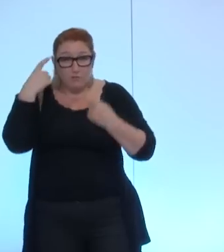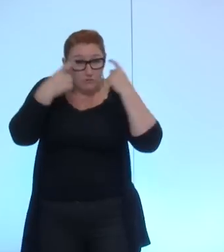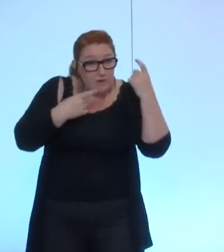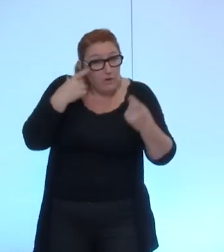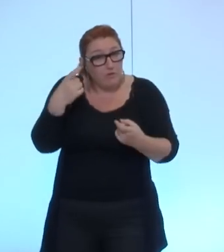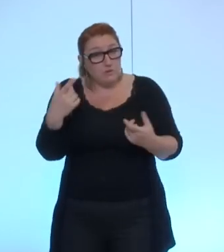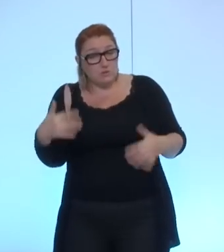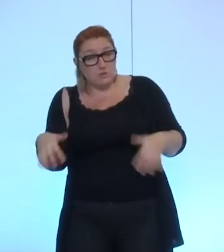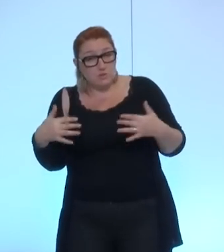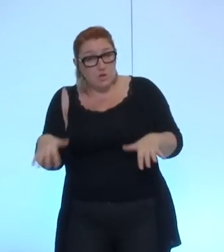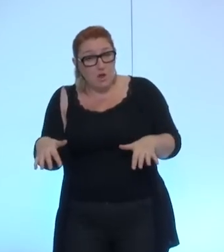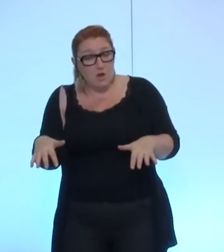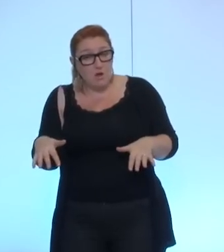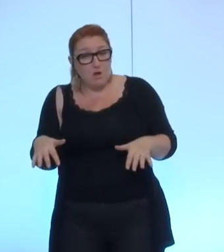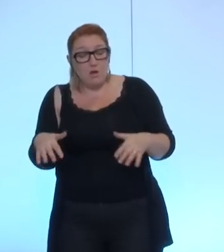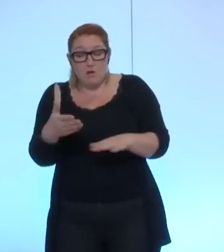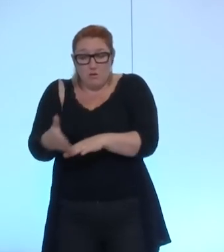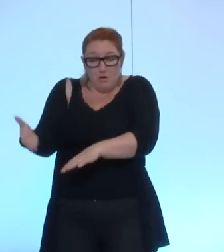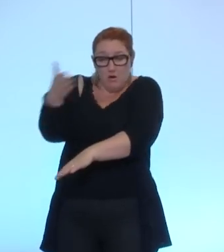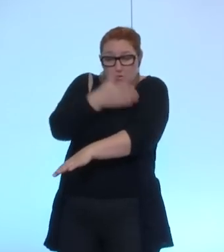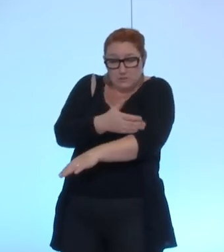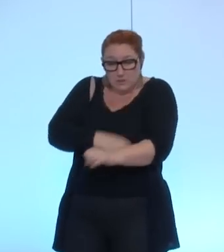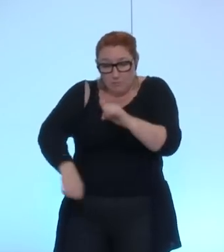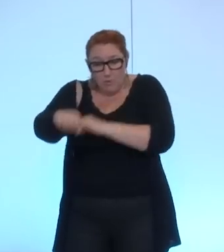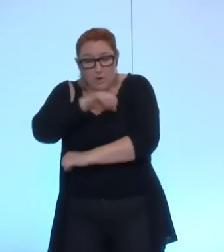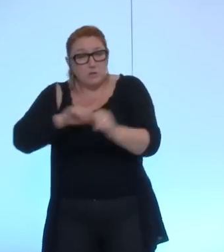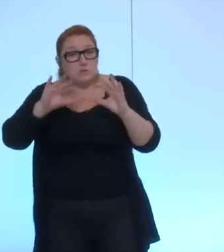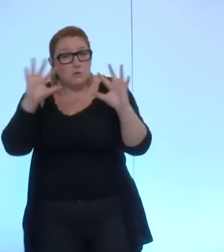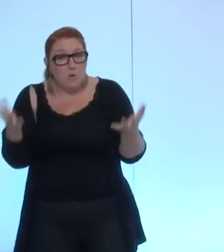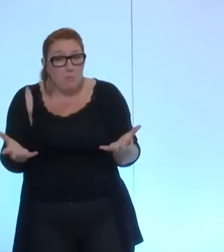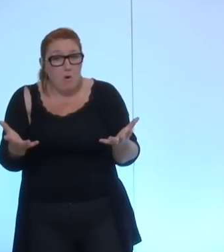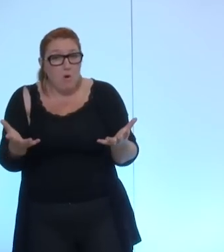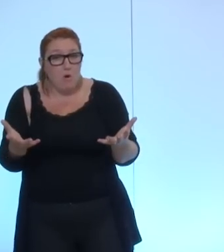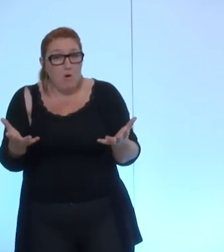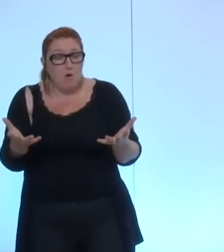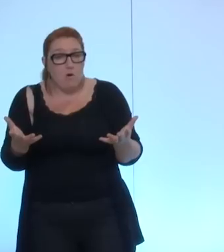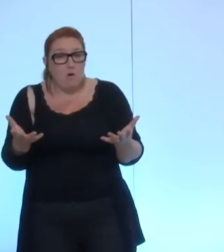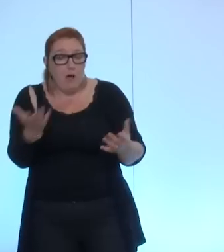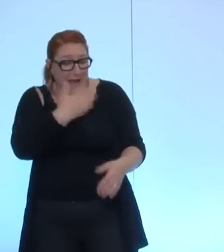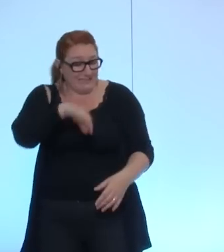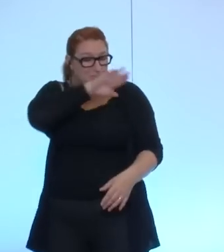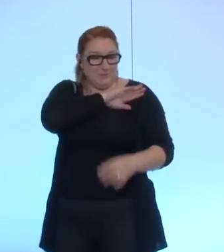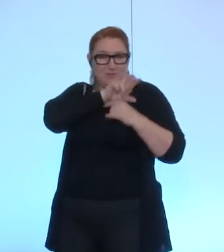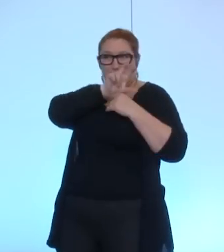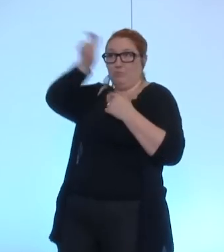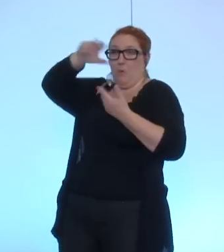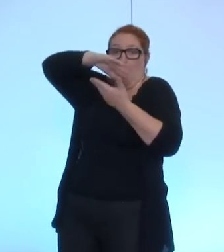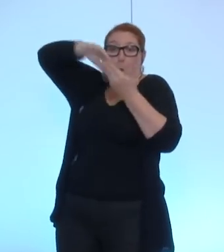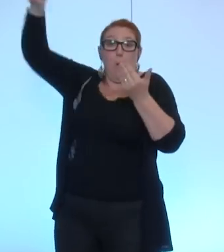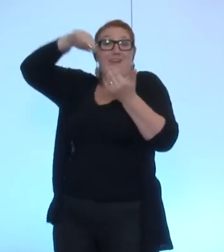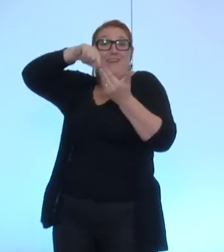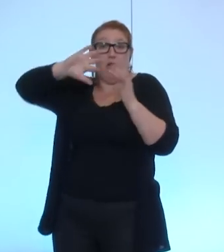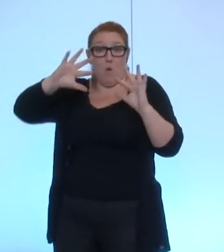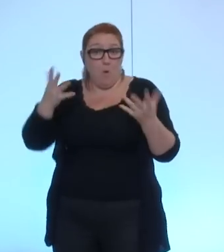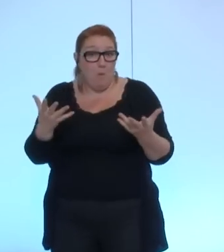moyens vous allez vous donner pour anticiper, pour organiser les transferts de charges de la ville vers la métro ? Comment est-ce que vous envisagez ces